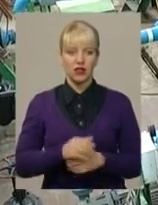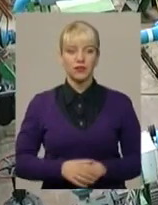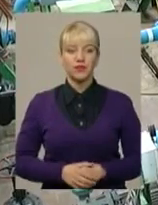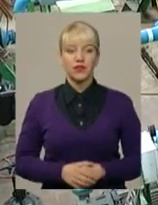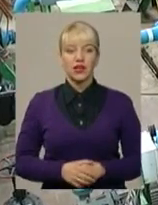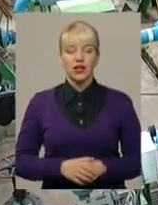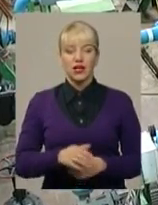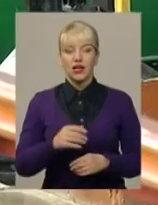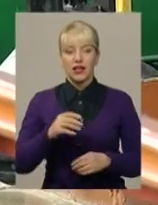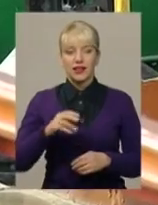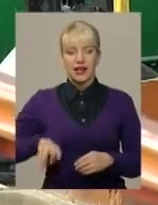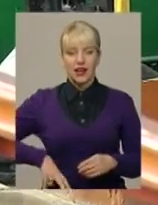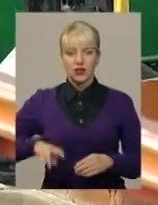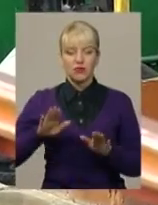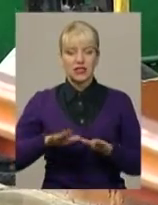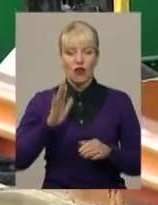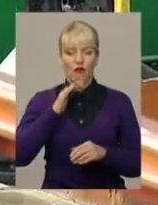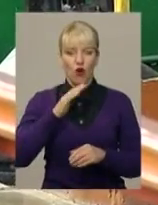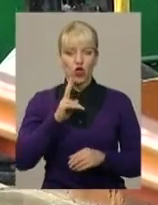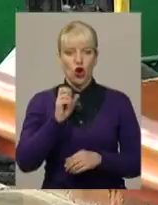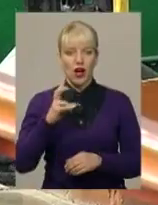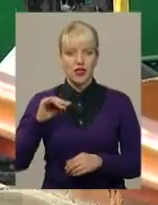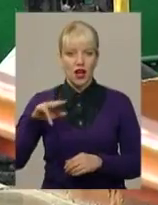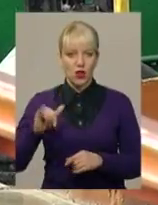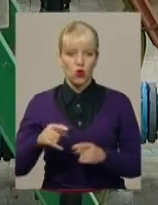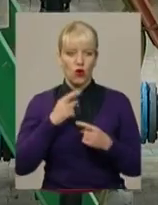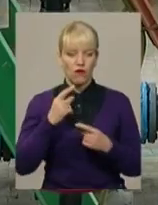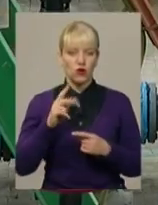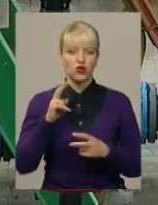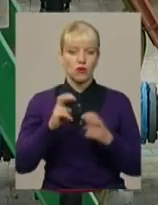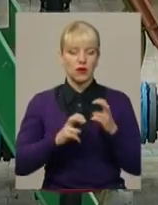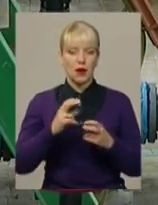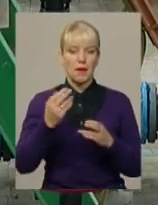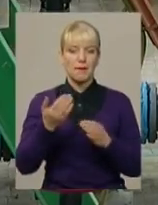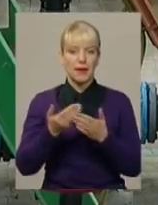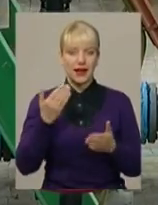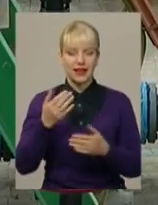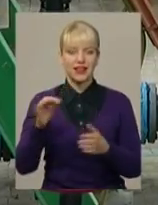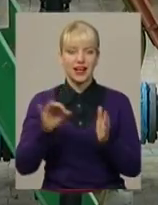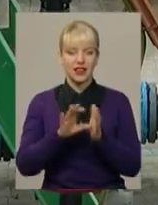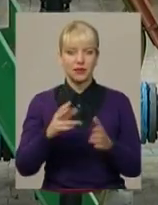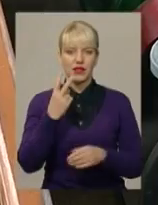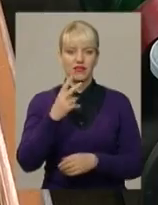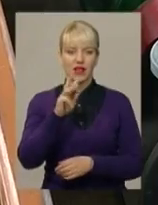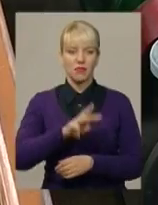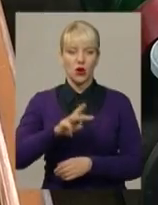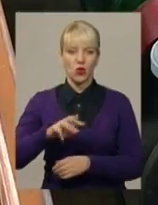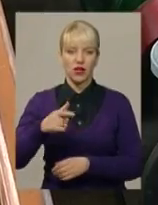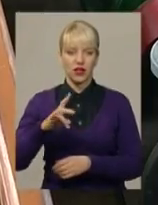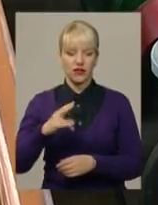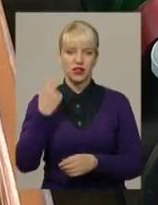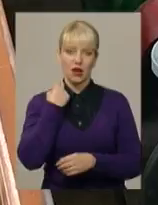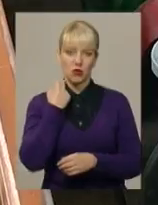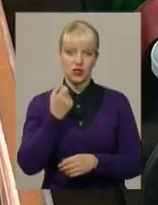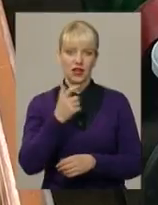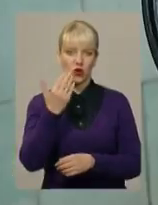водоканалу Деменцій Збаровський розповідає, наразі у комунального підприємства борги перед енергетиками близько 2 мільйонів гривень. Заборгованість,